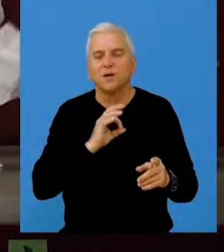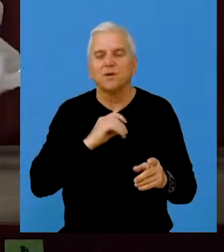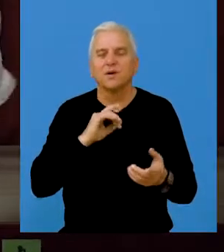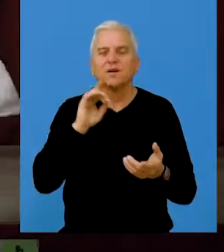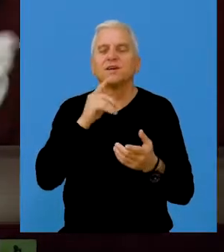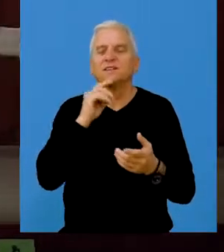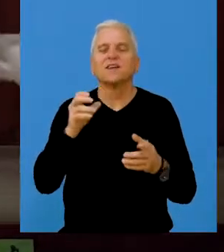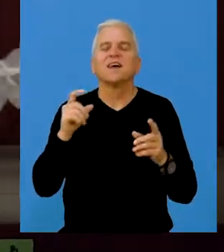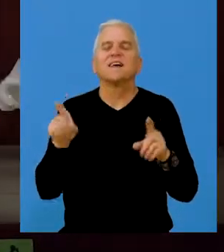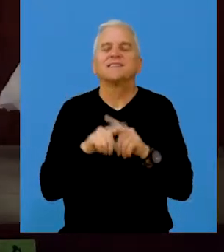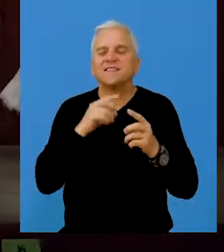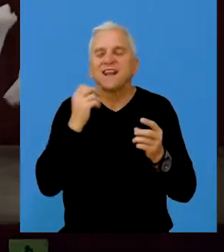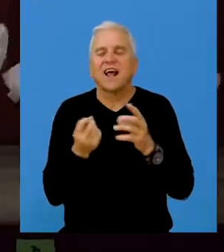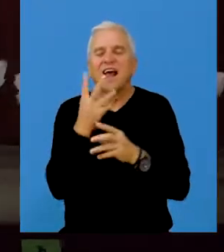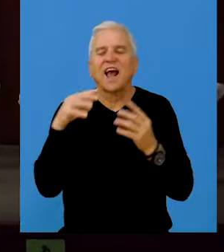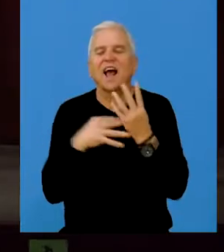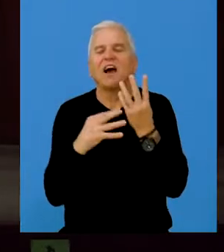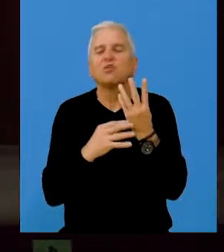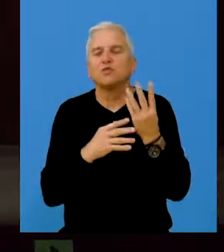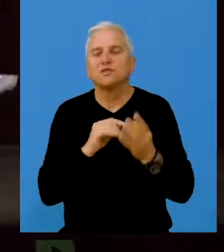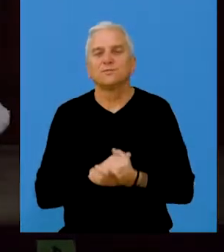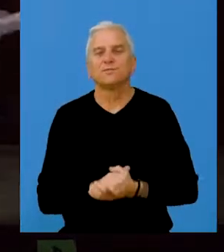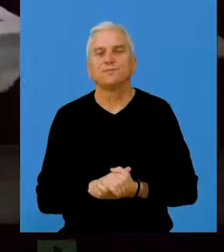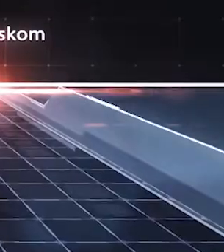Gabor, opštine Bečeji i Cvećere Kaktus.